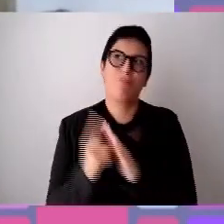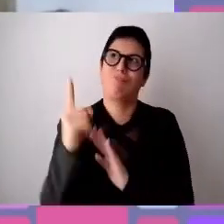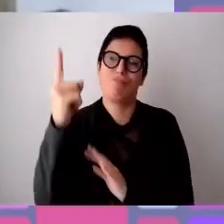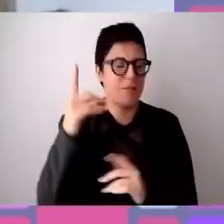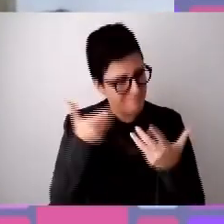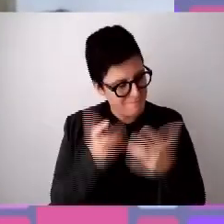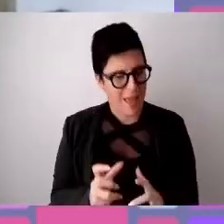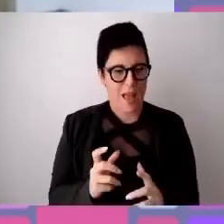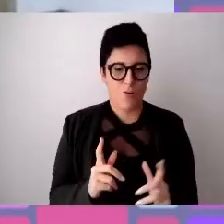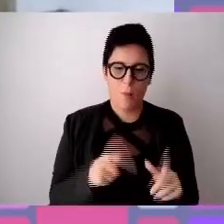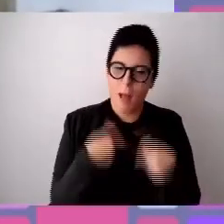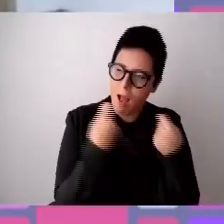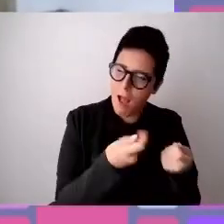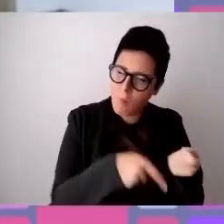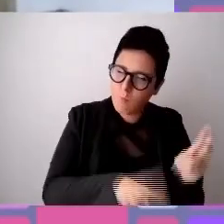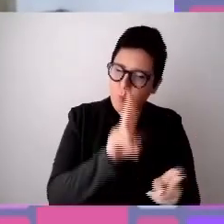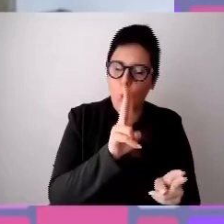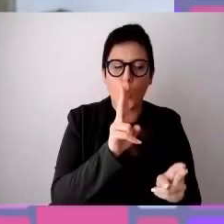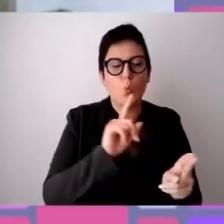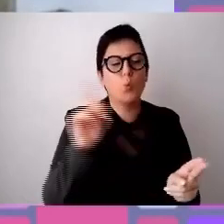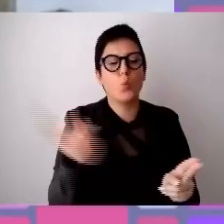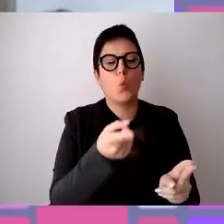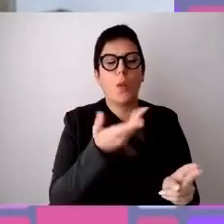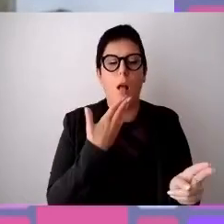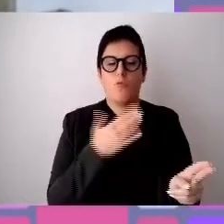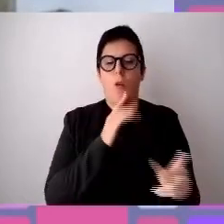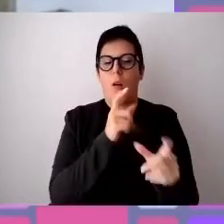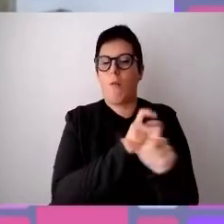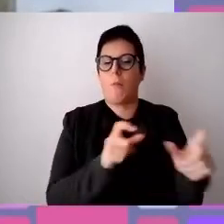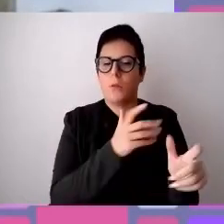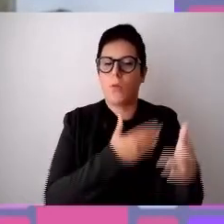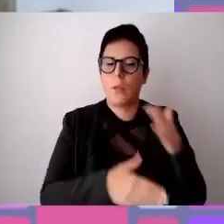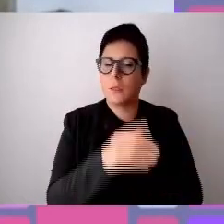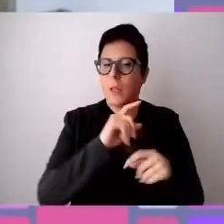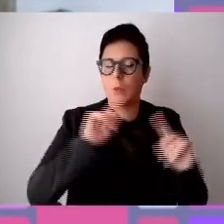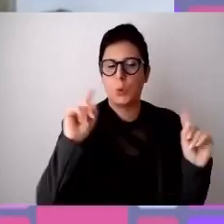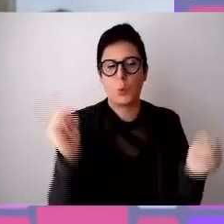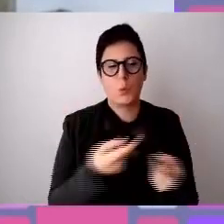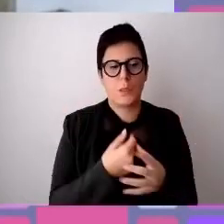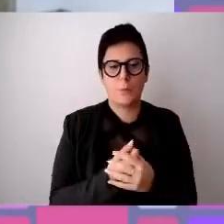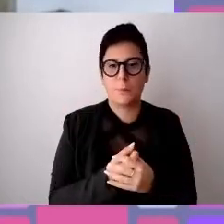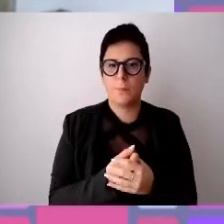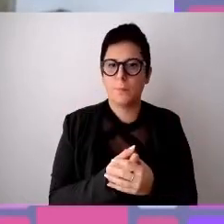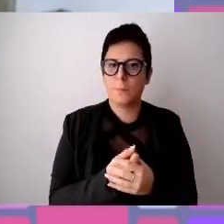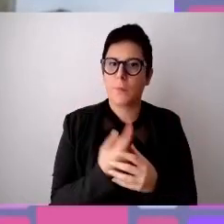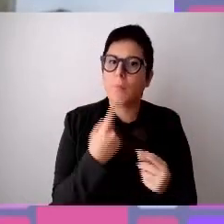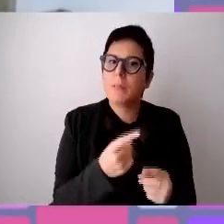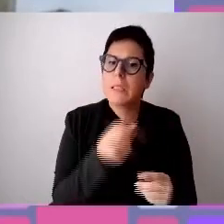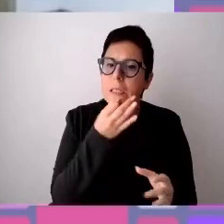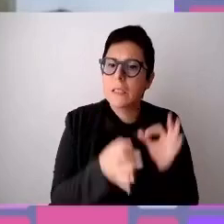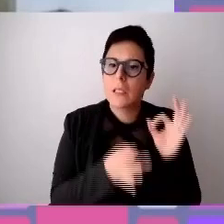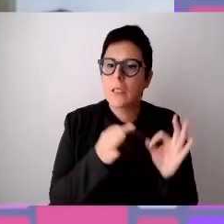agevole per tutti, perché come diceva i punti relatori prima di noi, questo vuol dire che